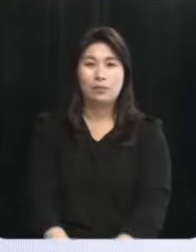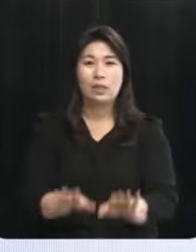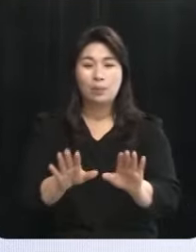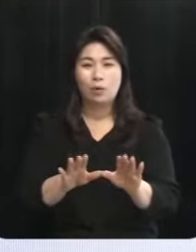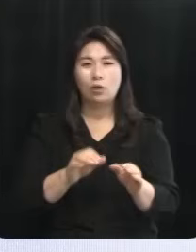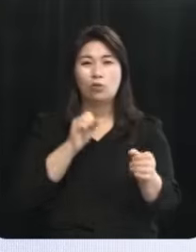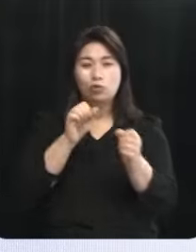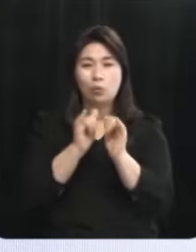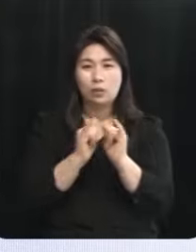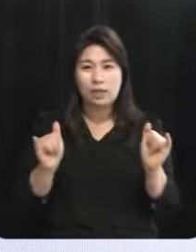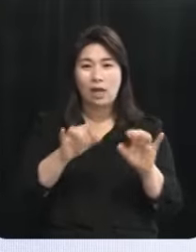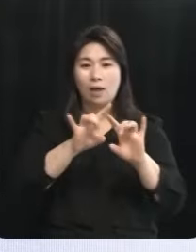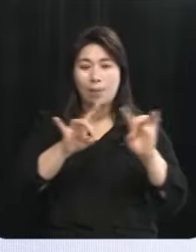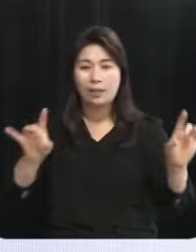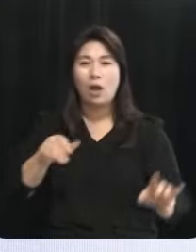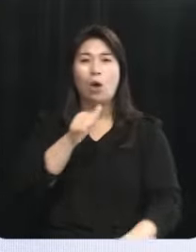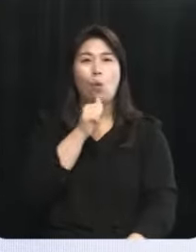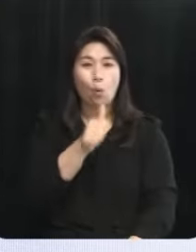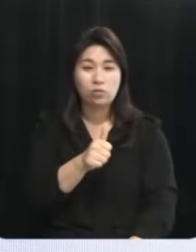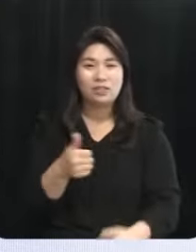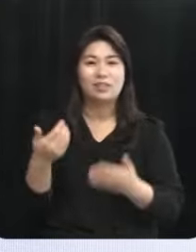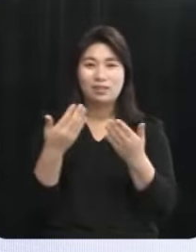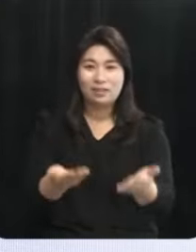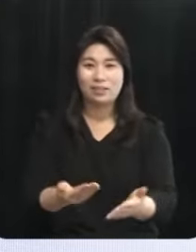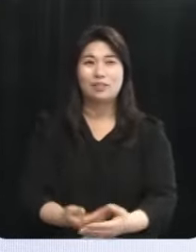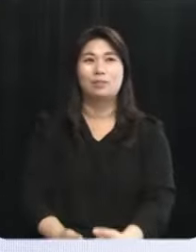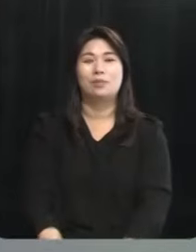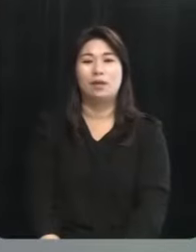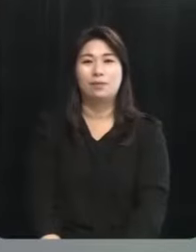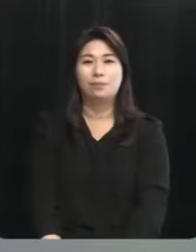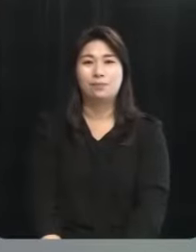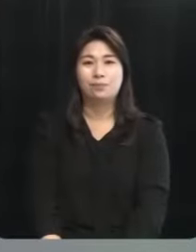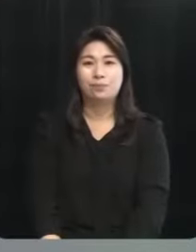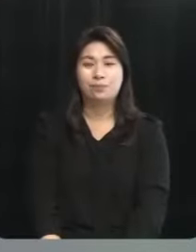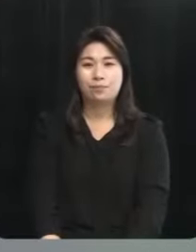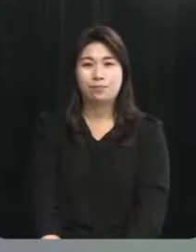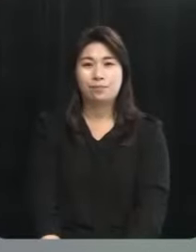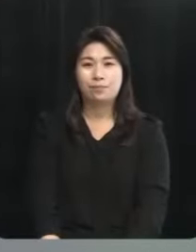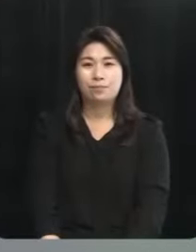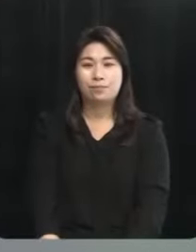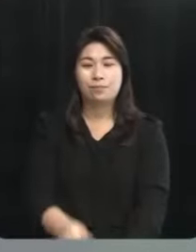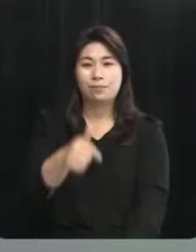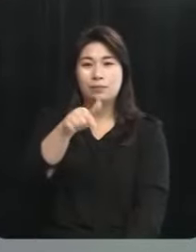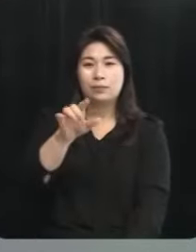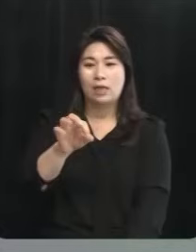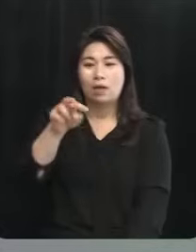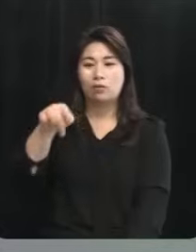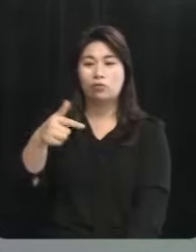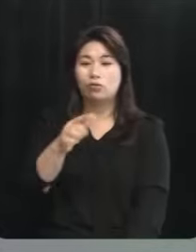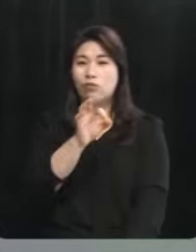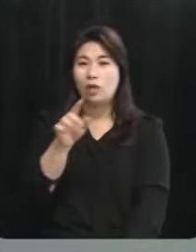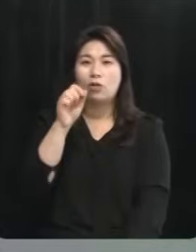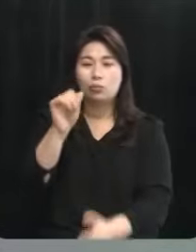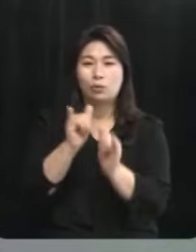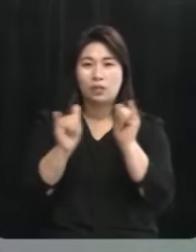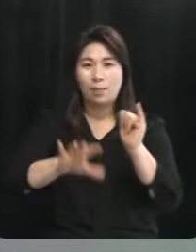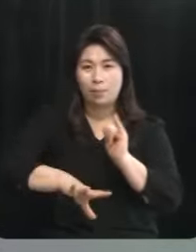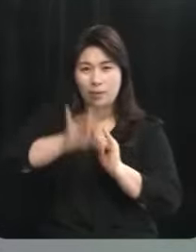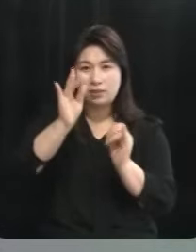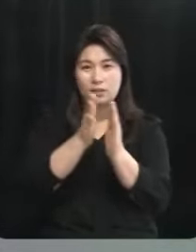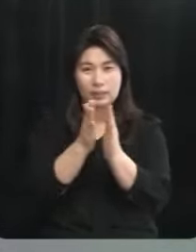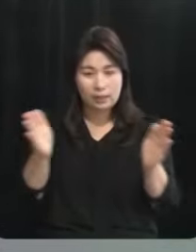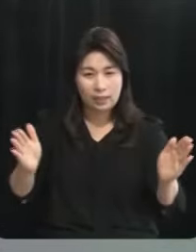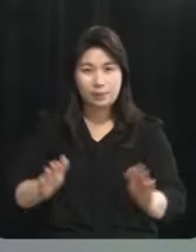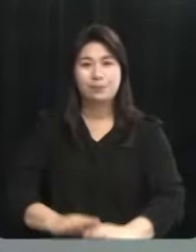후보별로 5분씩 드리도록 하겠습니다 두 번째 주도권 토론 강순아 후보께서 먼저 시작을 해주시기